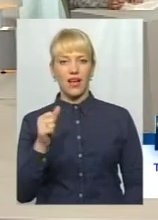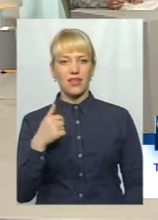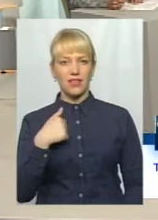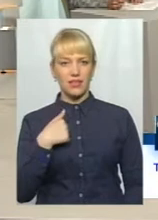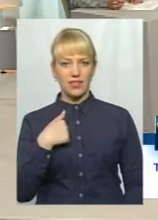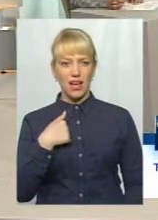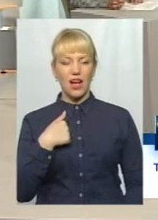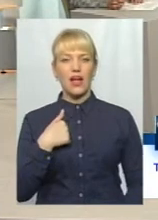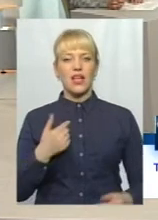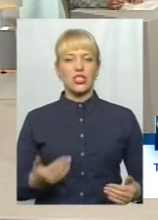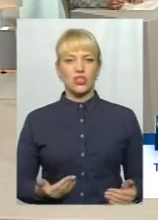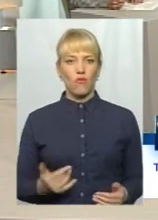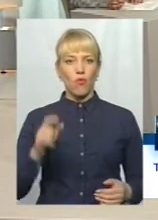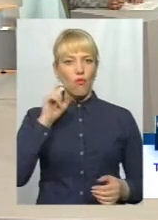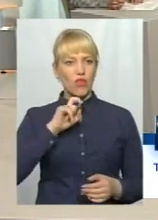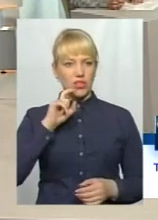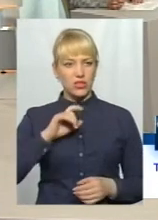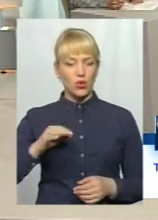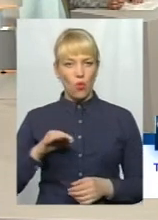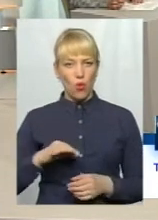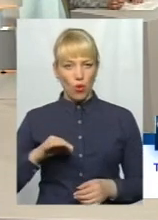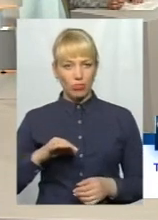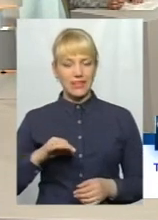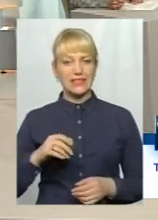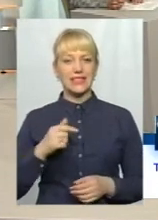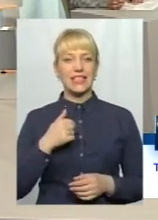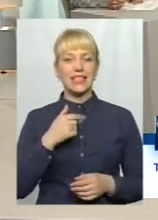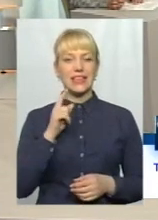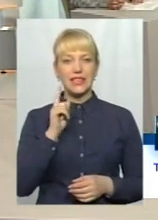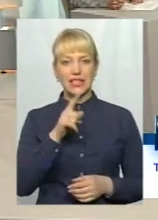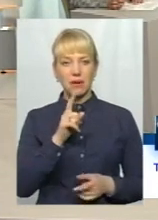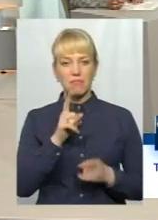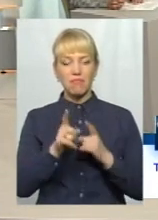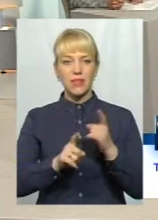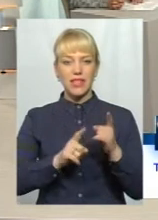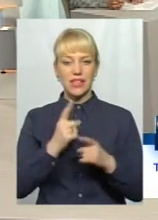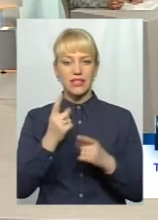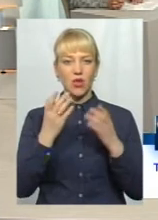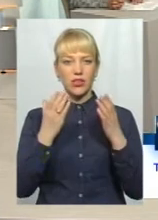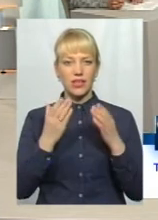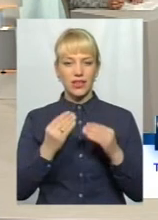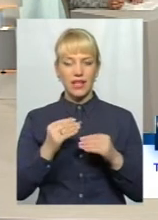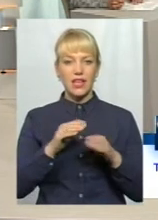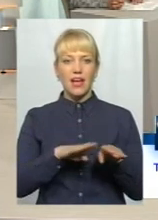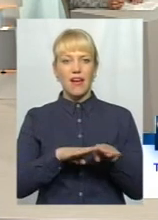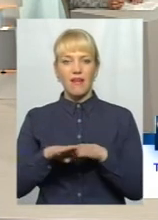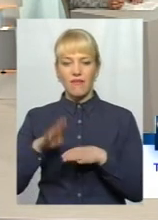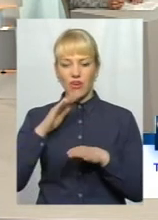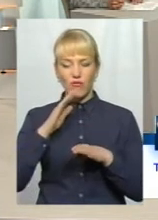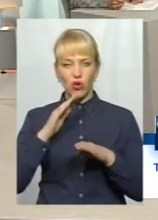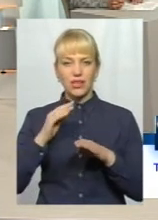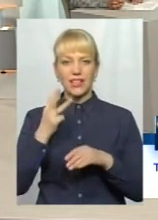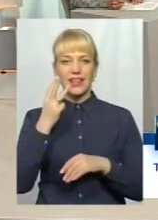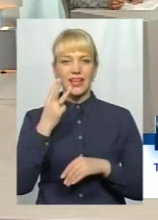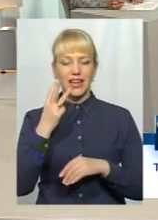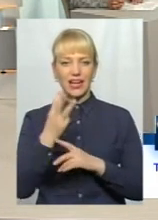Вінницької області. І там міняється за день рівень води 3-4 рази,